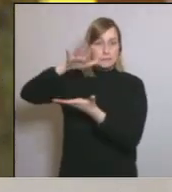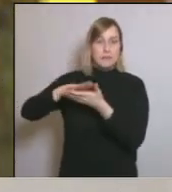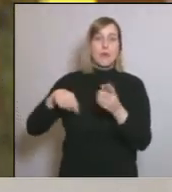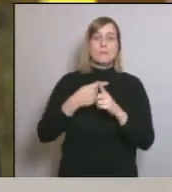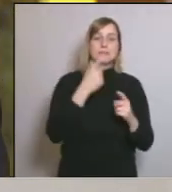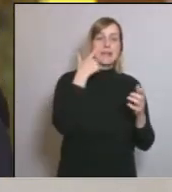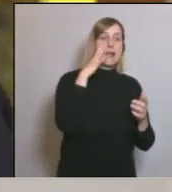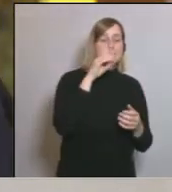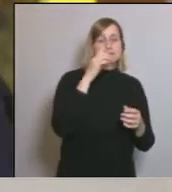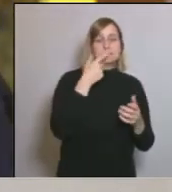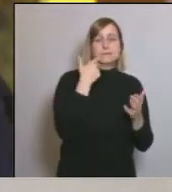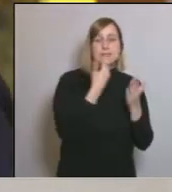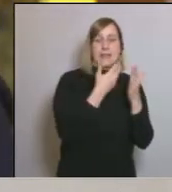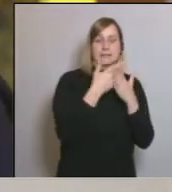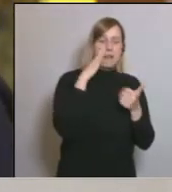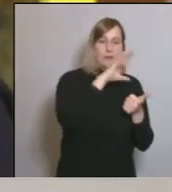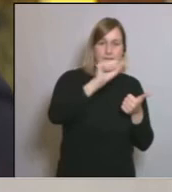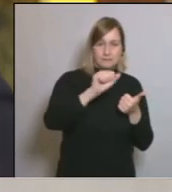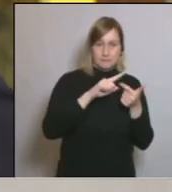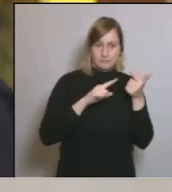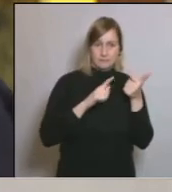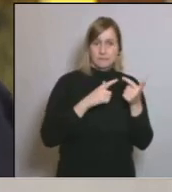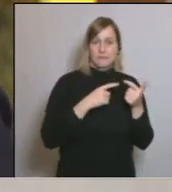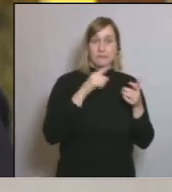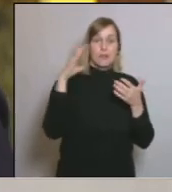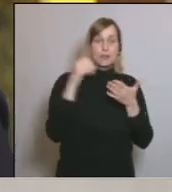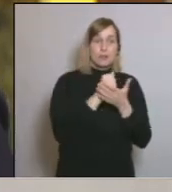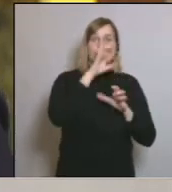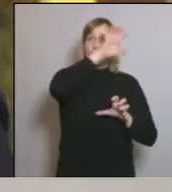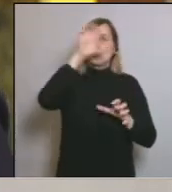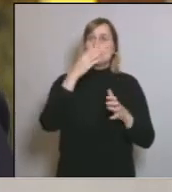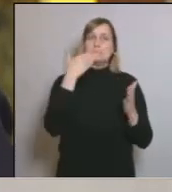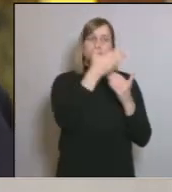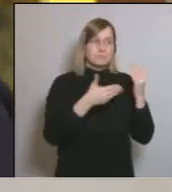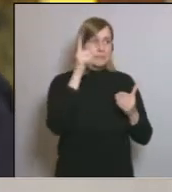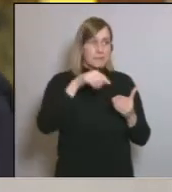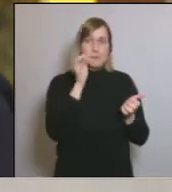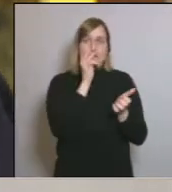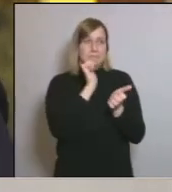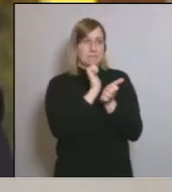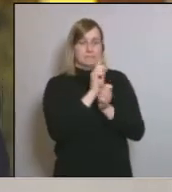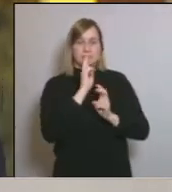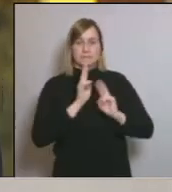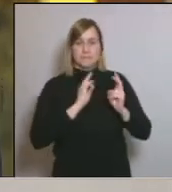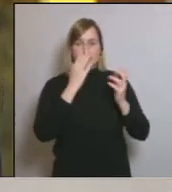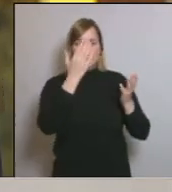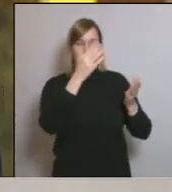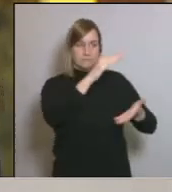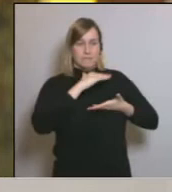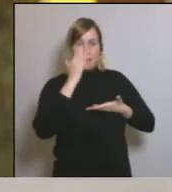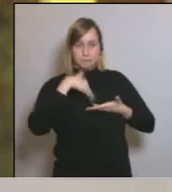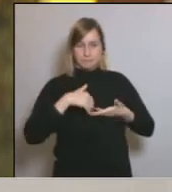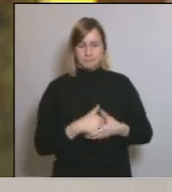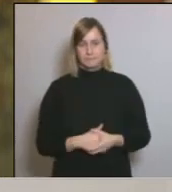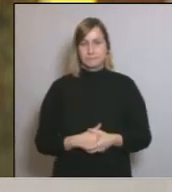importants aquests tests de diagnosi i que totes les comunitats demanen també perquè no els ha arribat. En una situació de normalitat